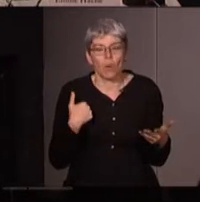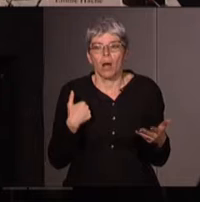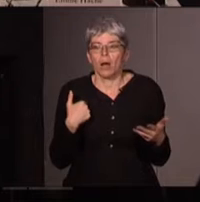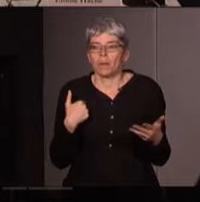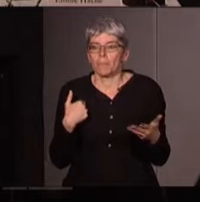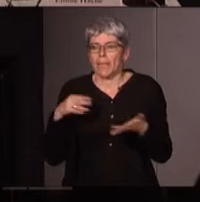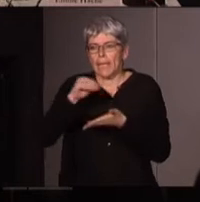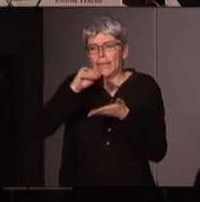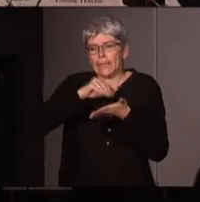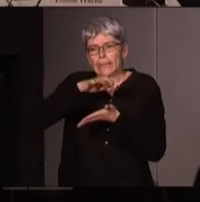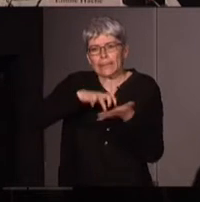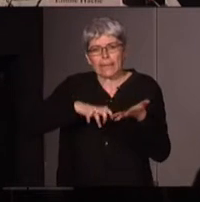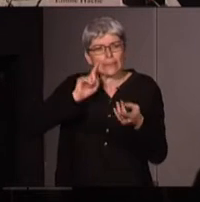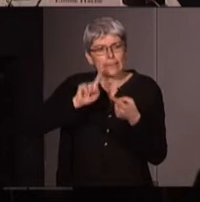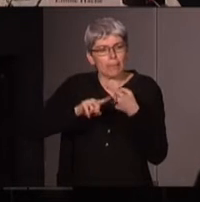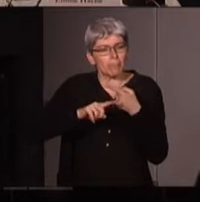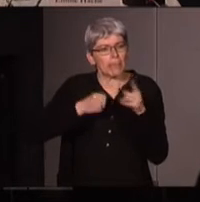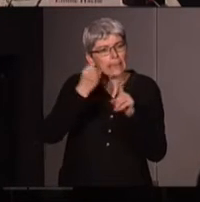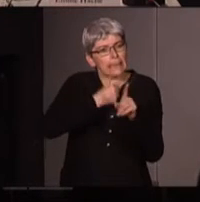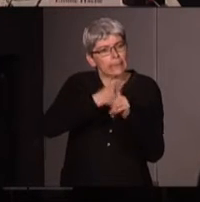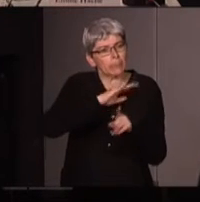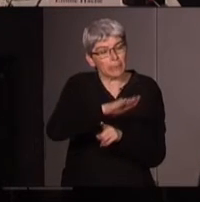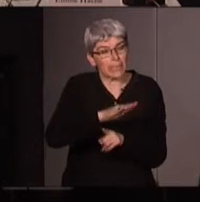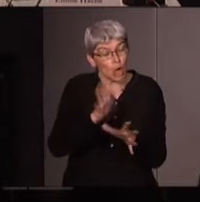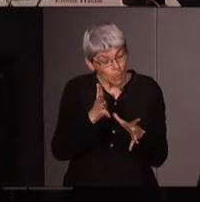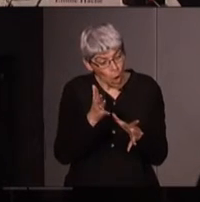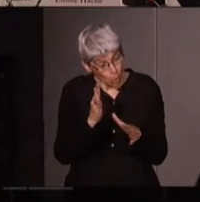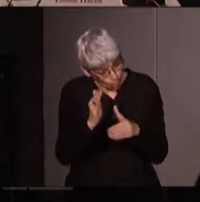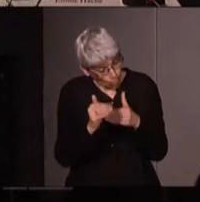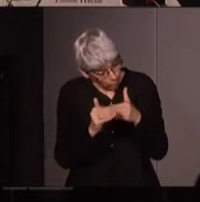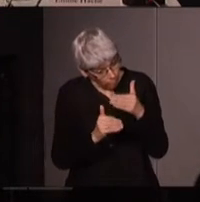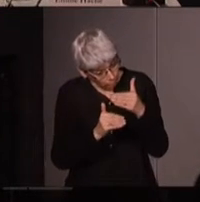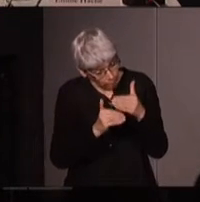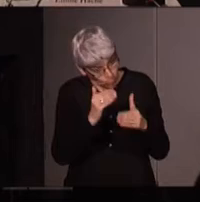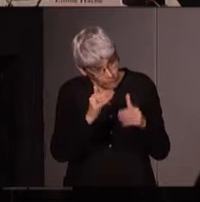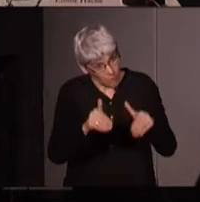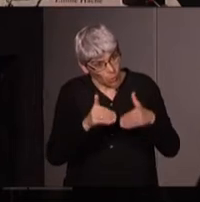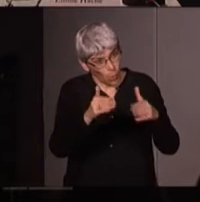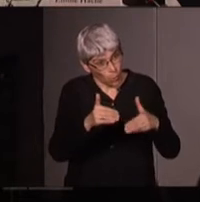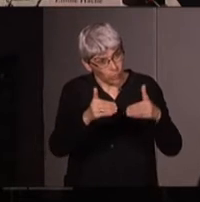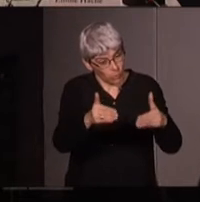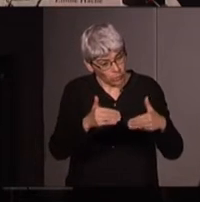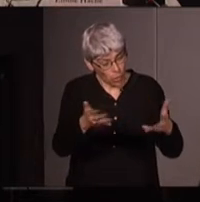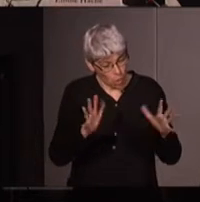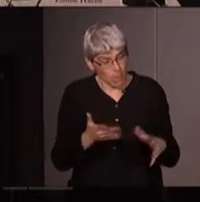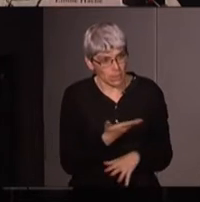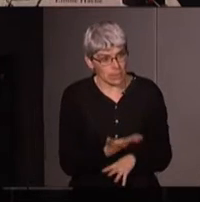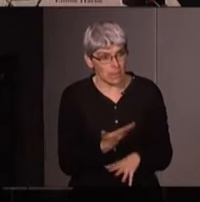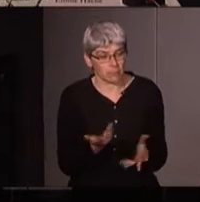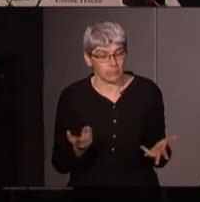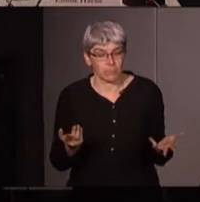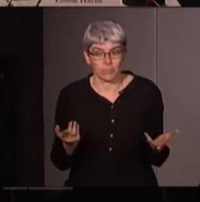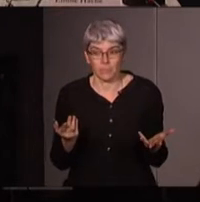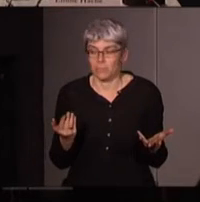j'écris des textes autour de ces luttes là c'est pour nourrir éventuellement d'autres luttes aujourd'hui mais